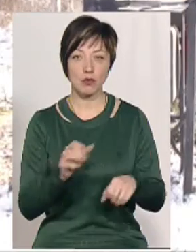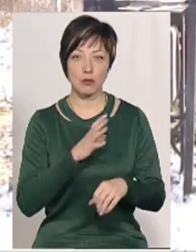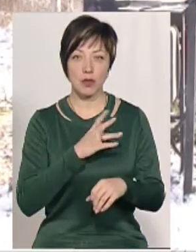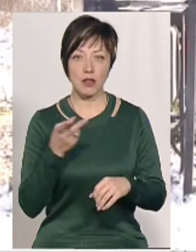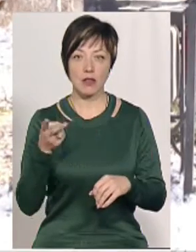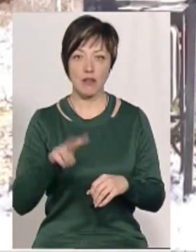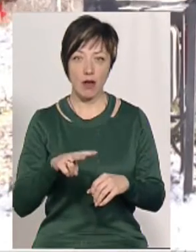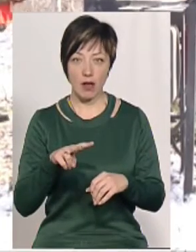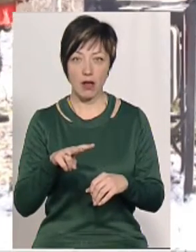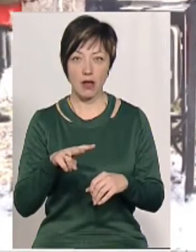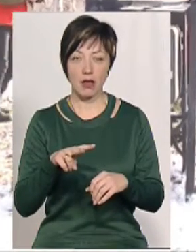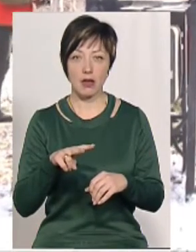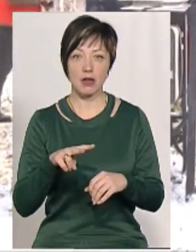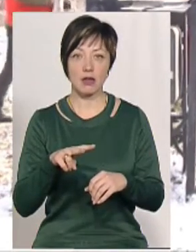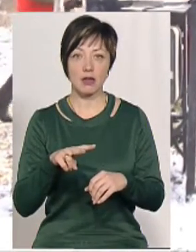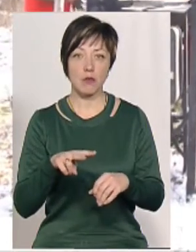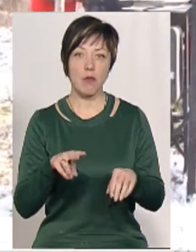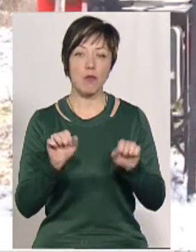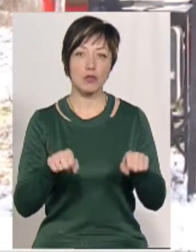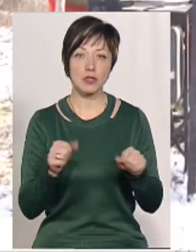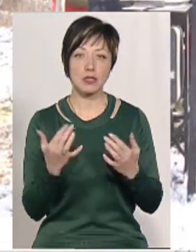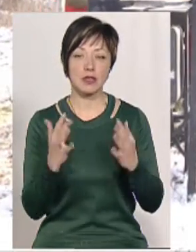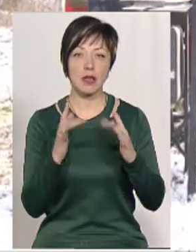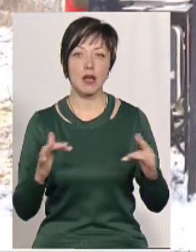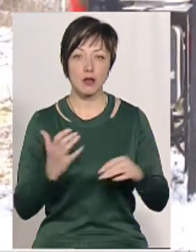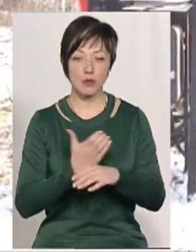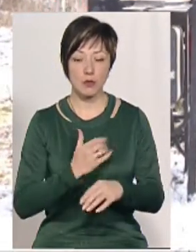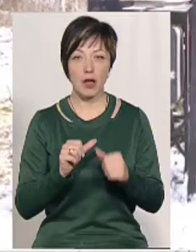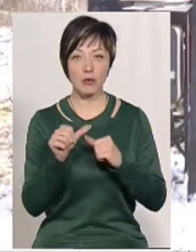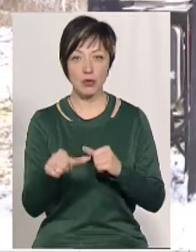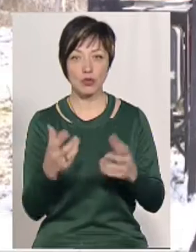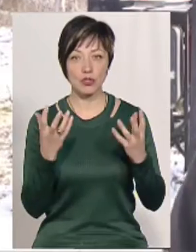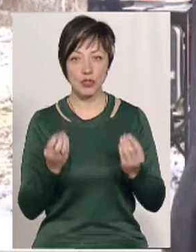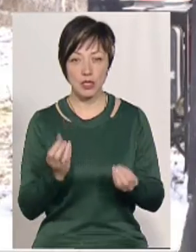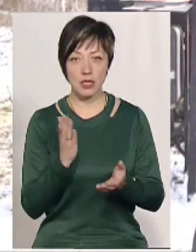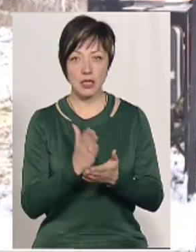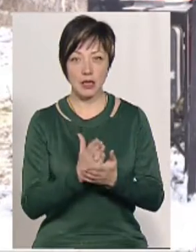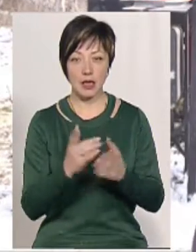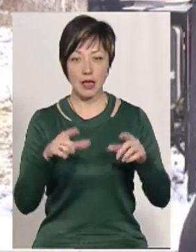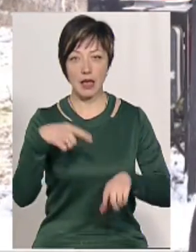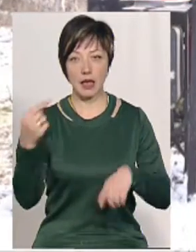контейнери, а контейнер з полумірною можливості, скільки ялинок поступає. Кроме того, ми ще об'ємо гілля.